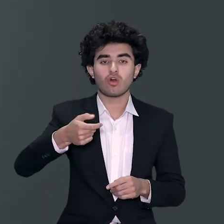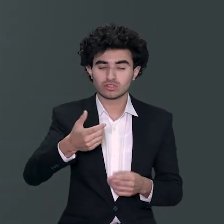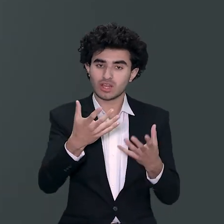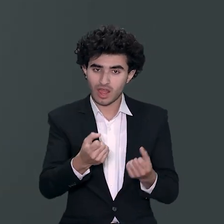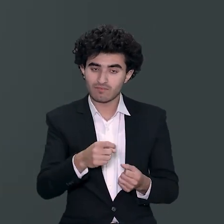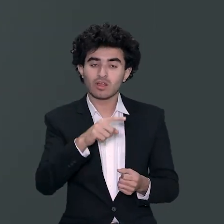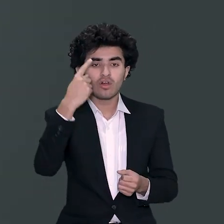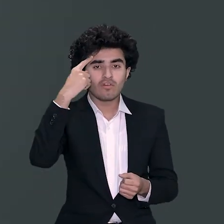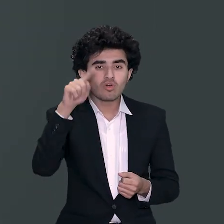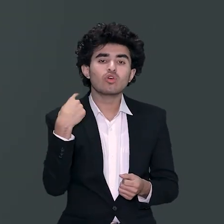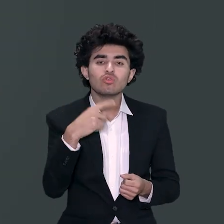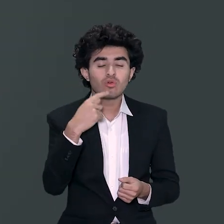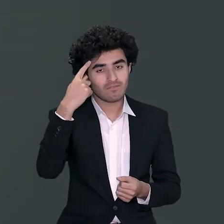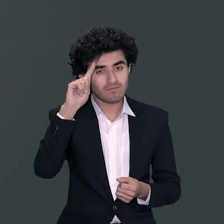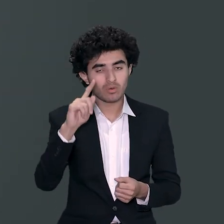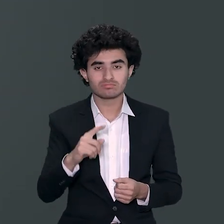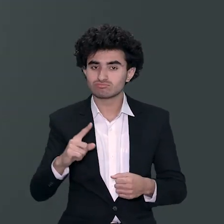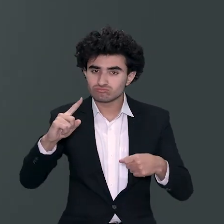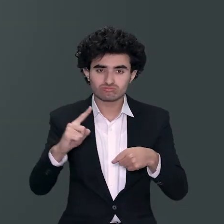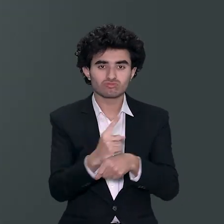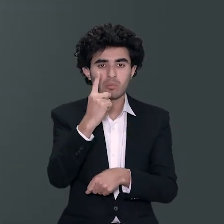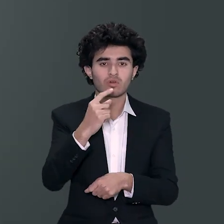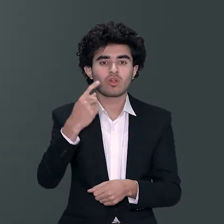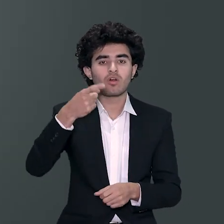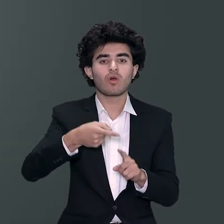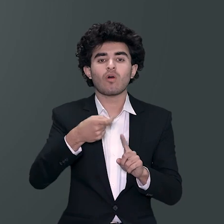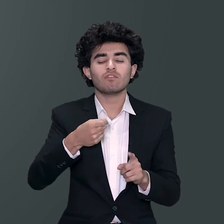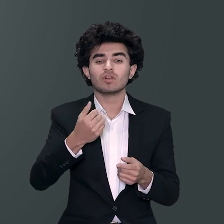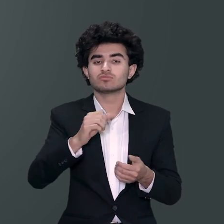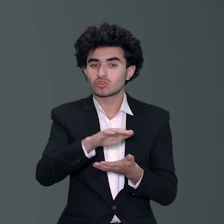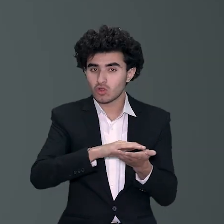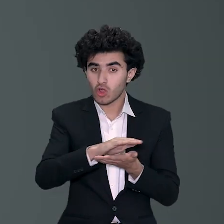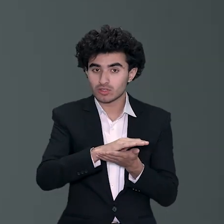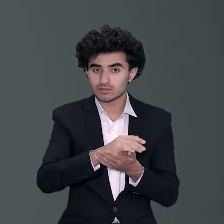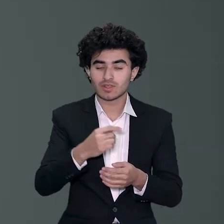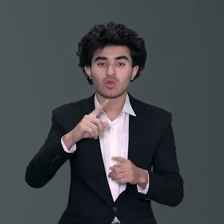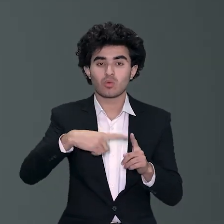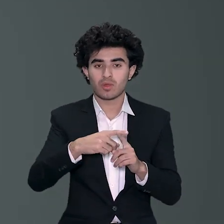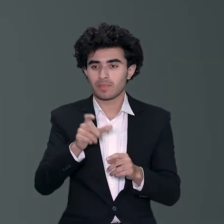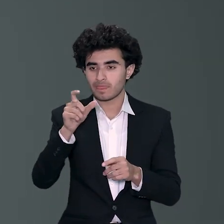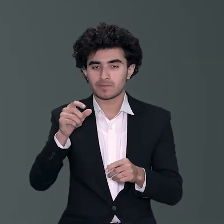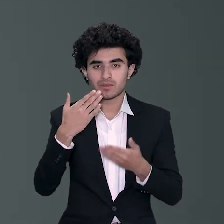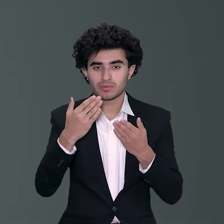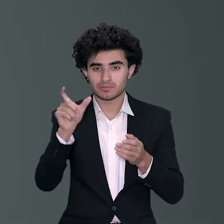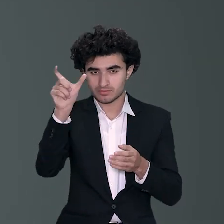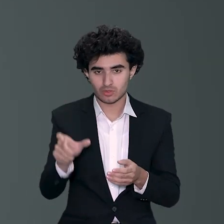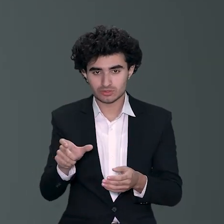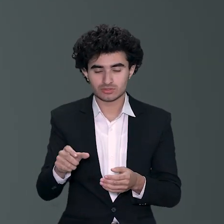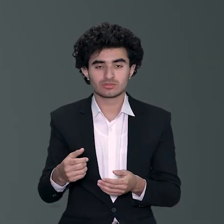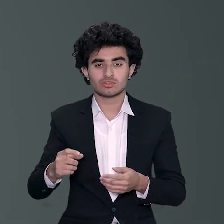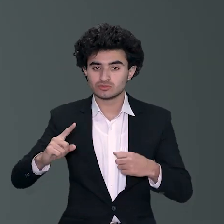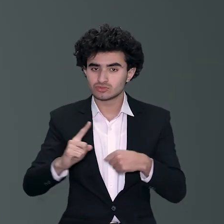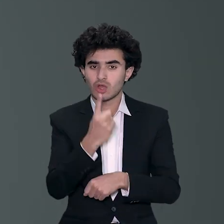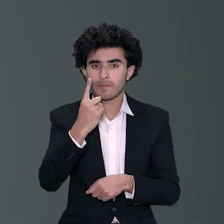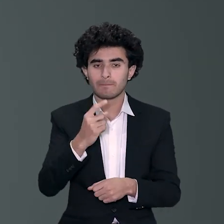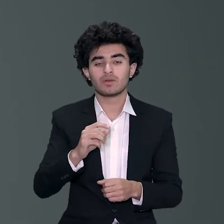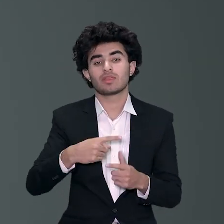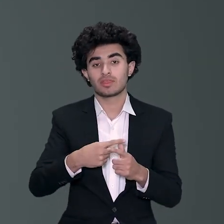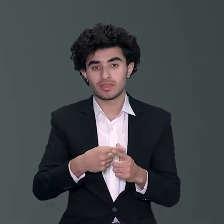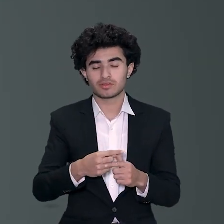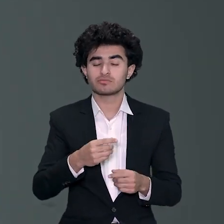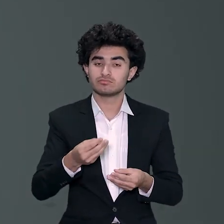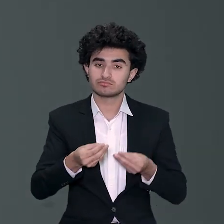تھا جو اس کالج کے صرف ٹاپرز کو ملتا تھا اور مجھے اس پورے ہاؤسٹل کی باؤنڈری کو کراس کرنا پڑتا تھا اپنے ہاؤسٹل تک پہنچنے کے لیے